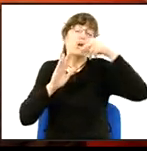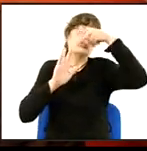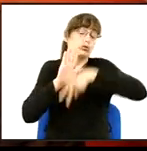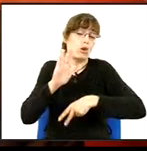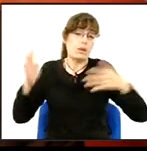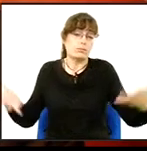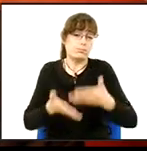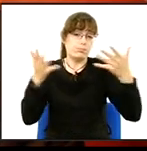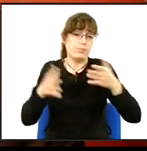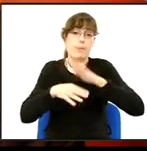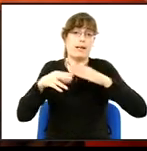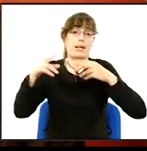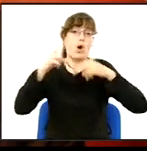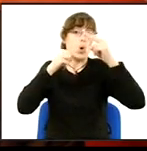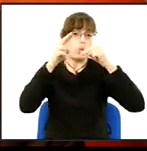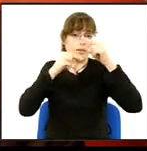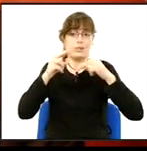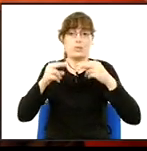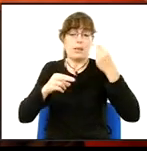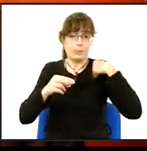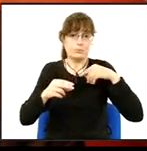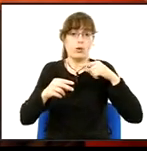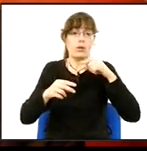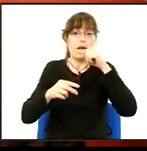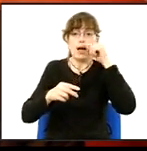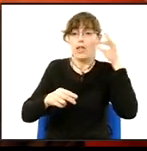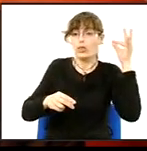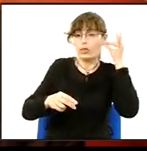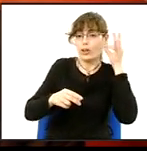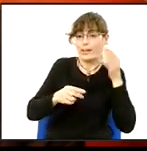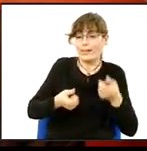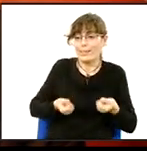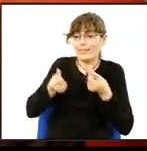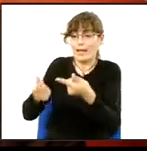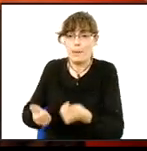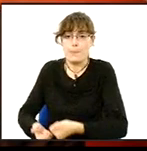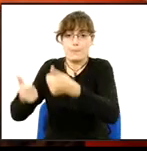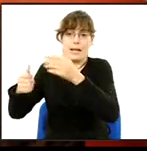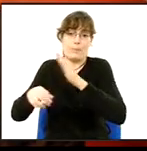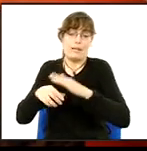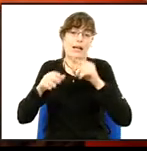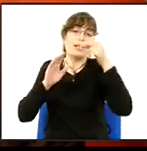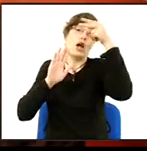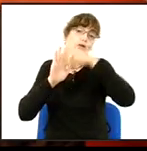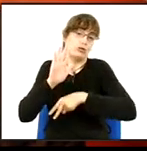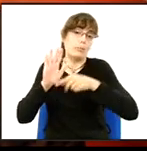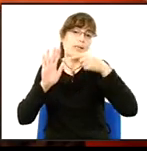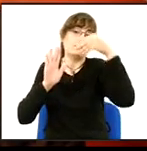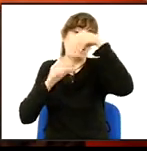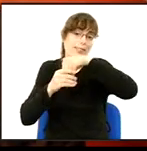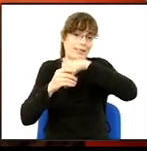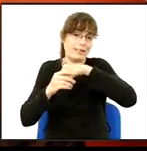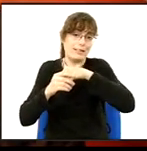treballar un urbanisme en perspectiva de gènere per tal d'entregar la perspectiva de gènere en totes les polítiques urbanístiques i les